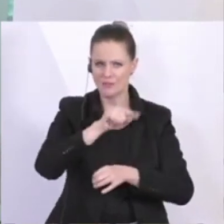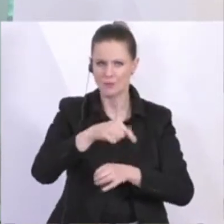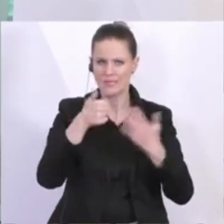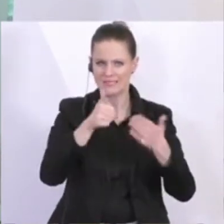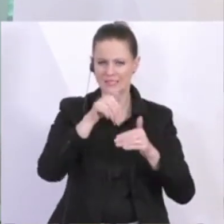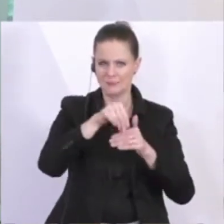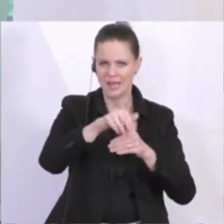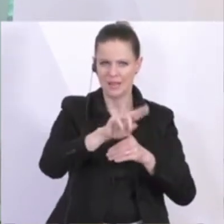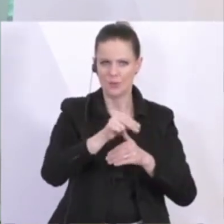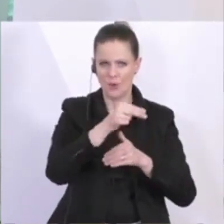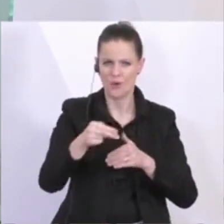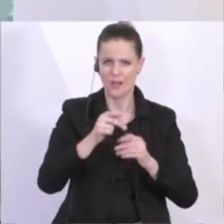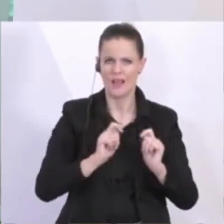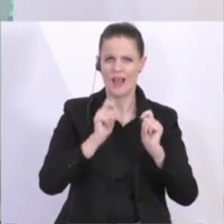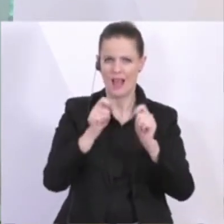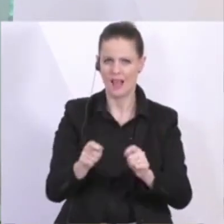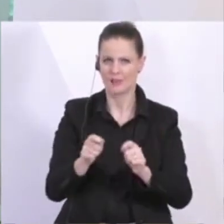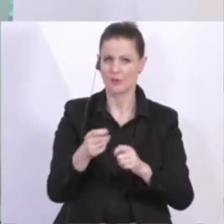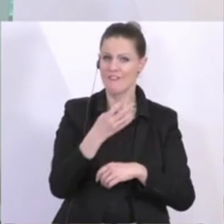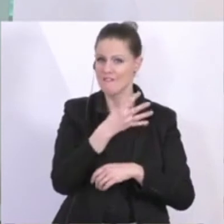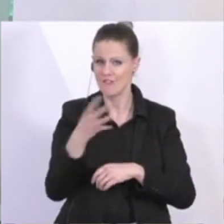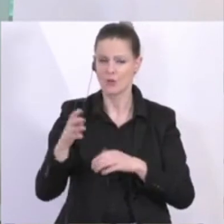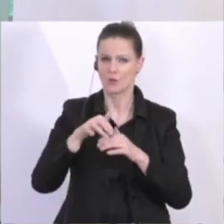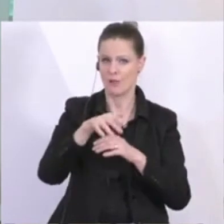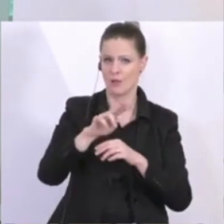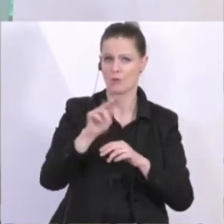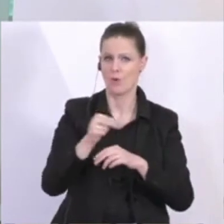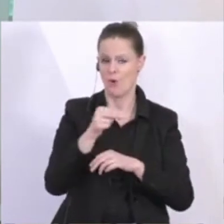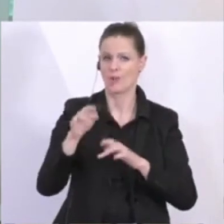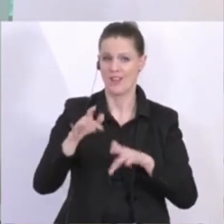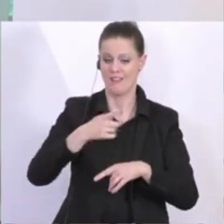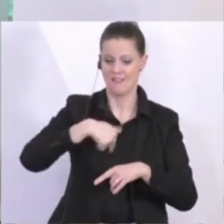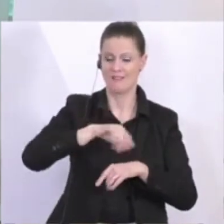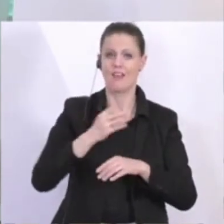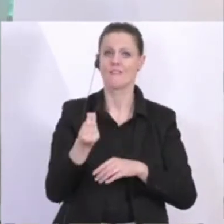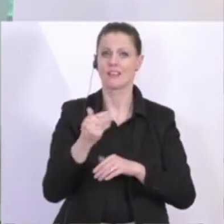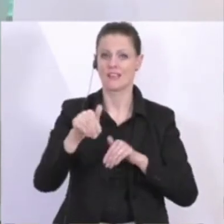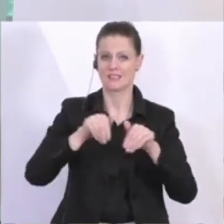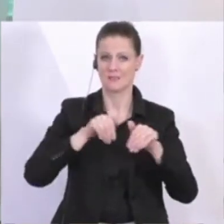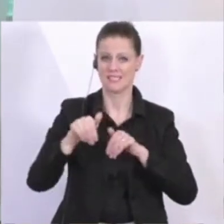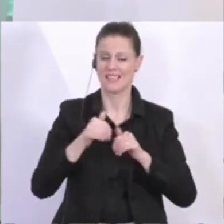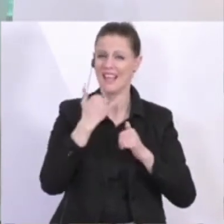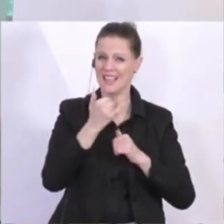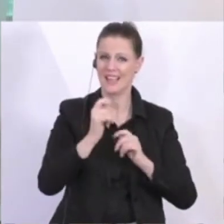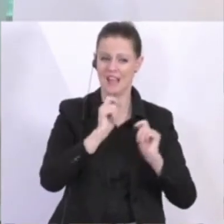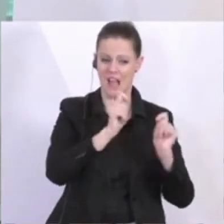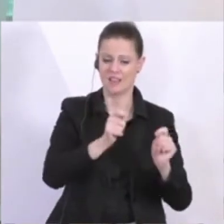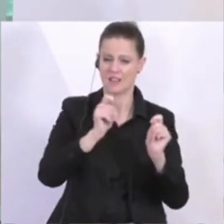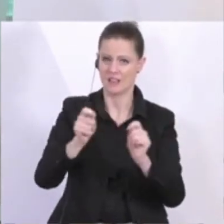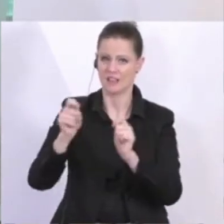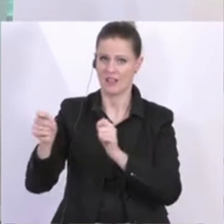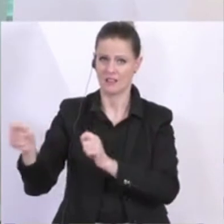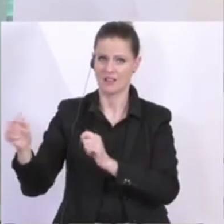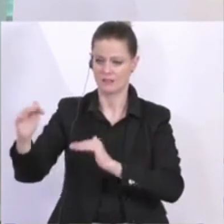Euro, konkrete Anträge von circa 400 Millionen Euro. Und wir im Finanzministerium garantieren, dass jeder Antrag, der bei uns einlangt,